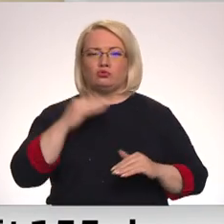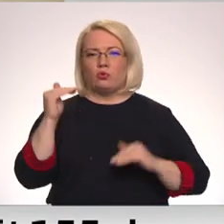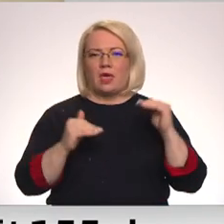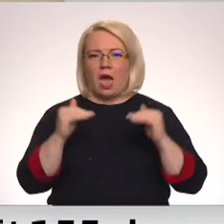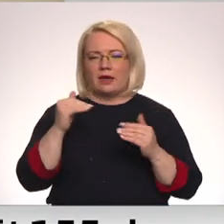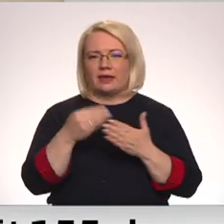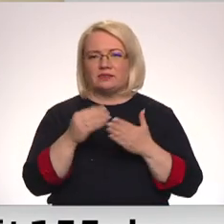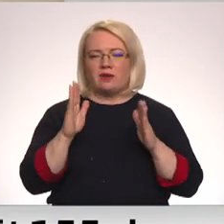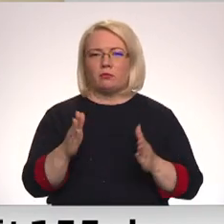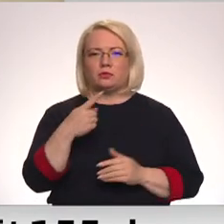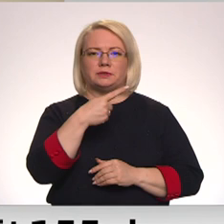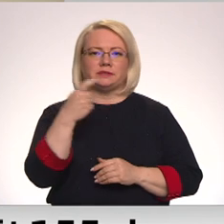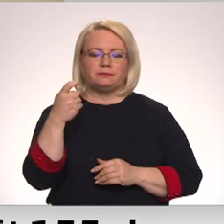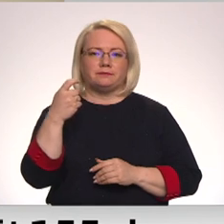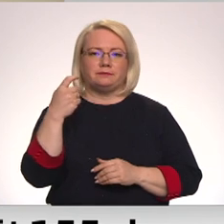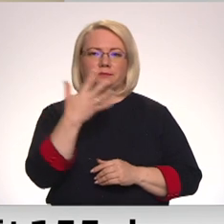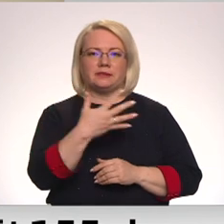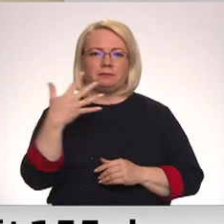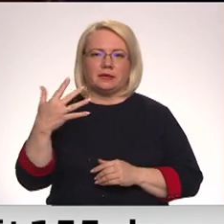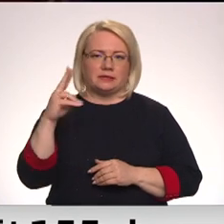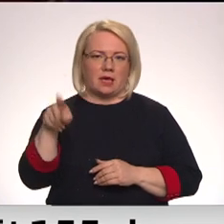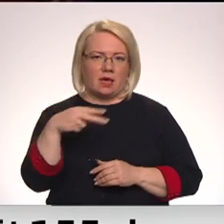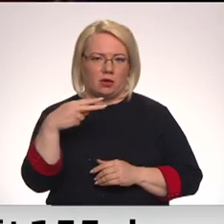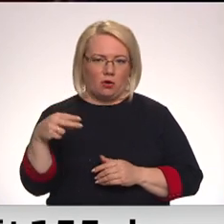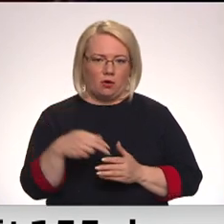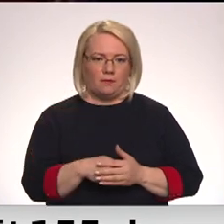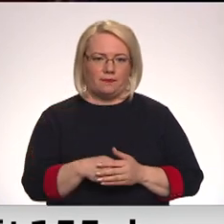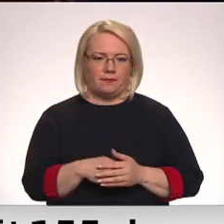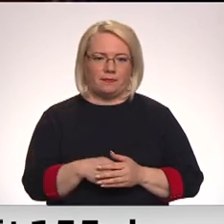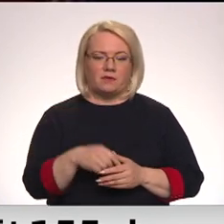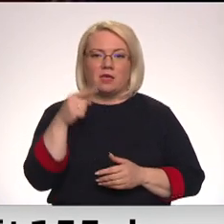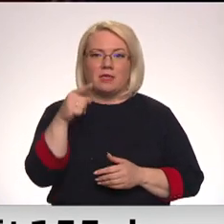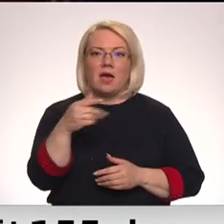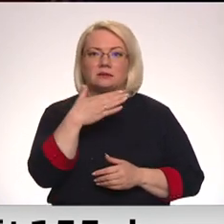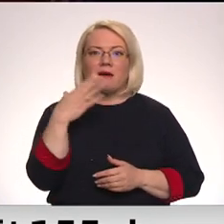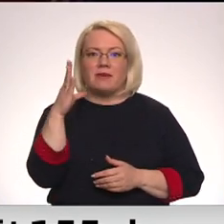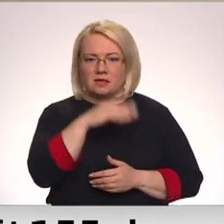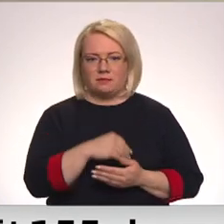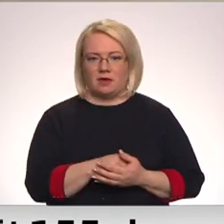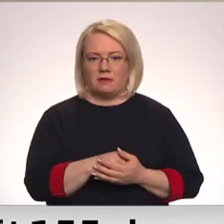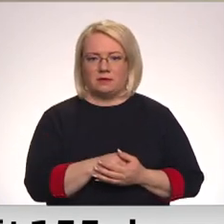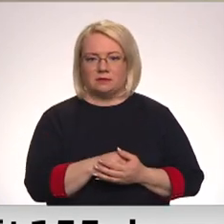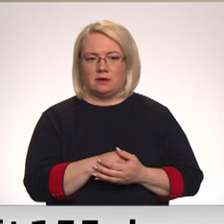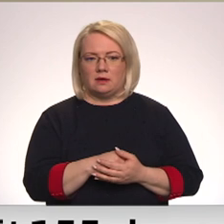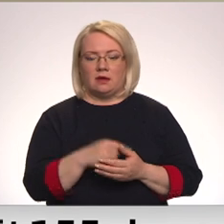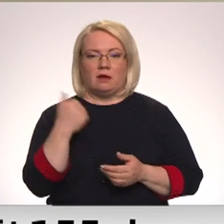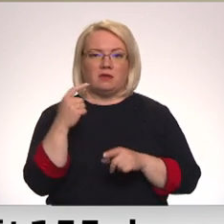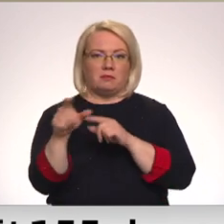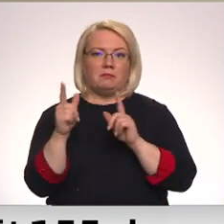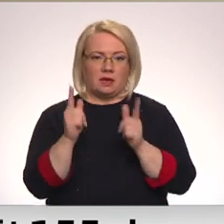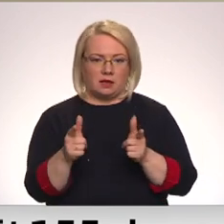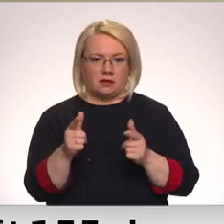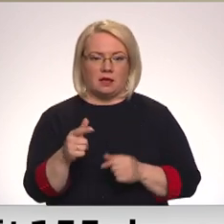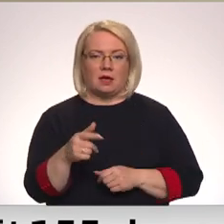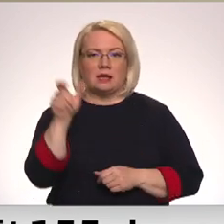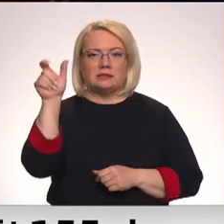būt ap 155 eiro. Tas ir nepaceļams. Iekrīt. Cilvēkam, jūsu